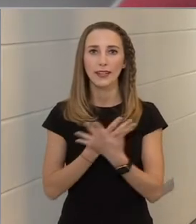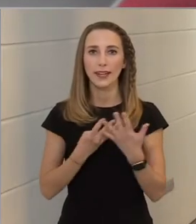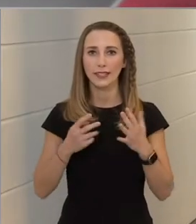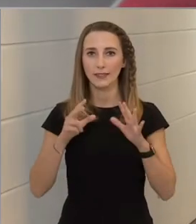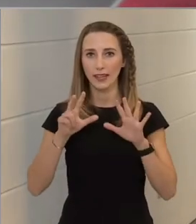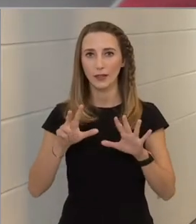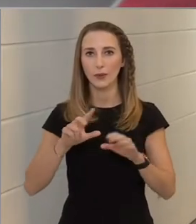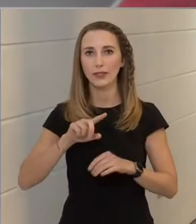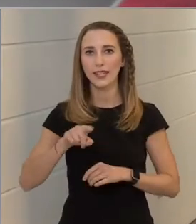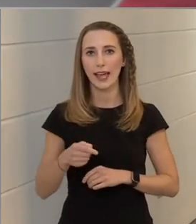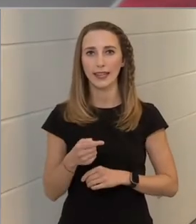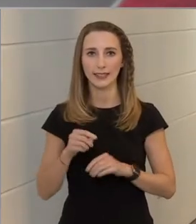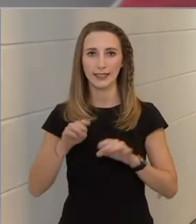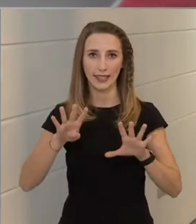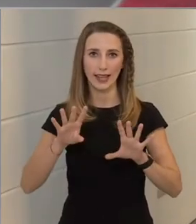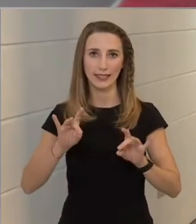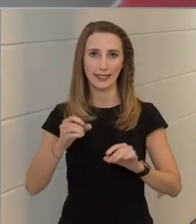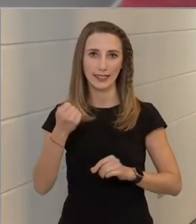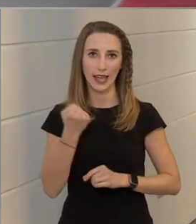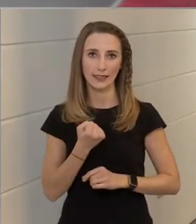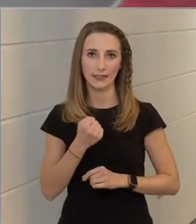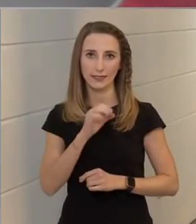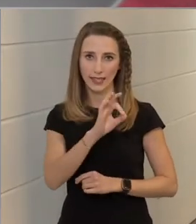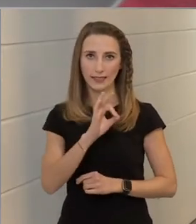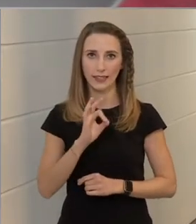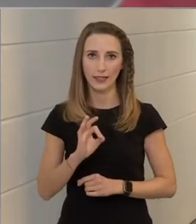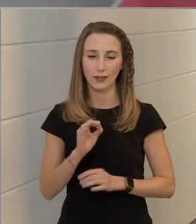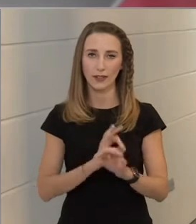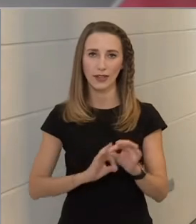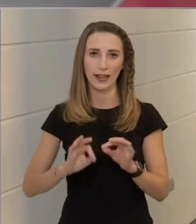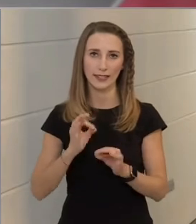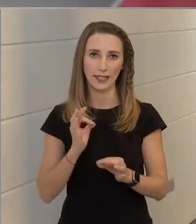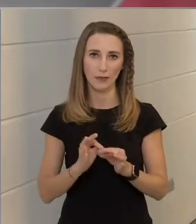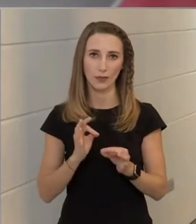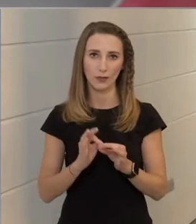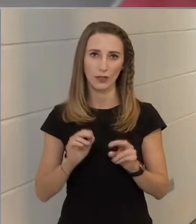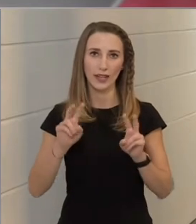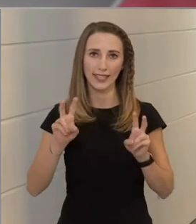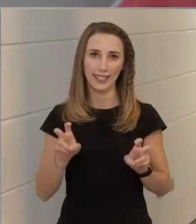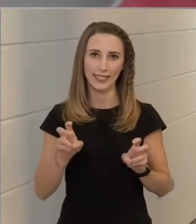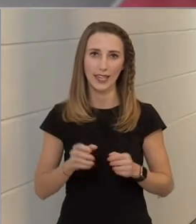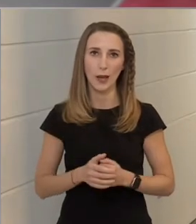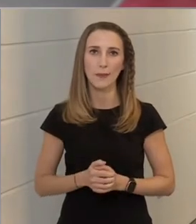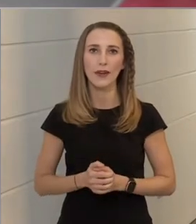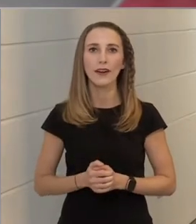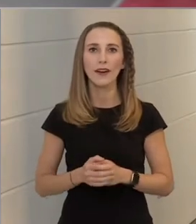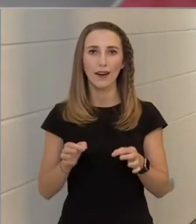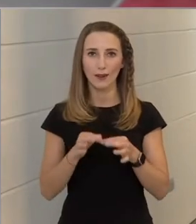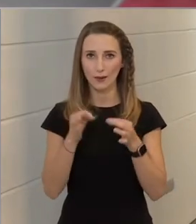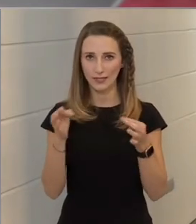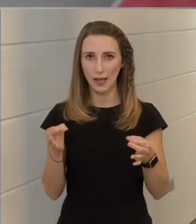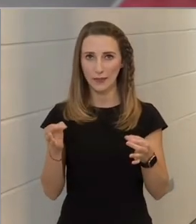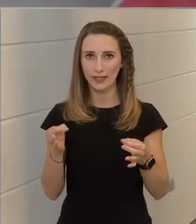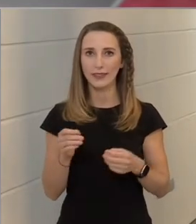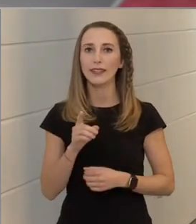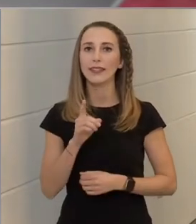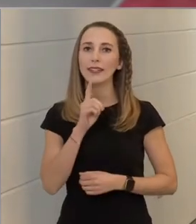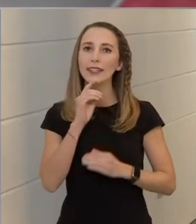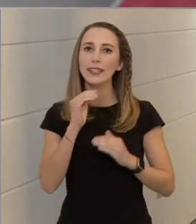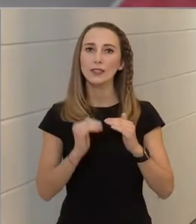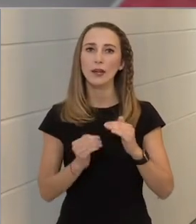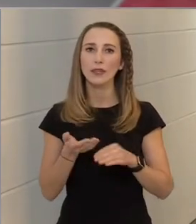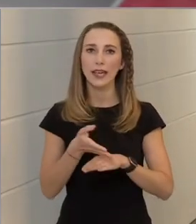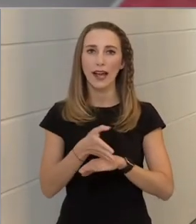,9 százalékkal, hogy egészen pontosan idézzem a közleményt, kisebb az